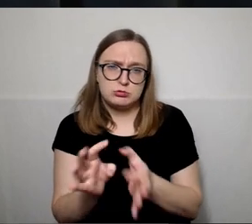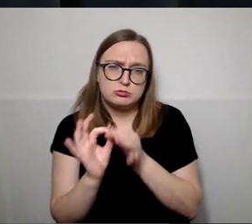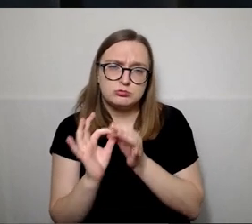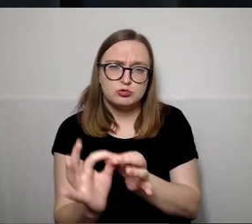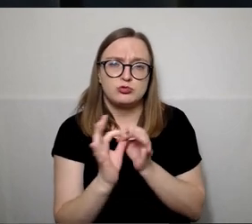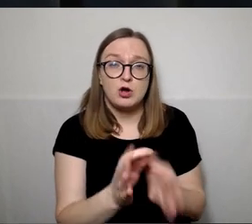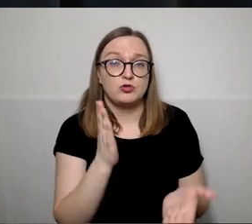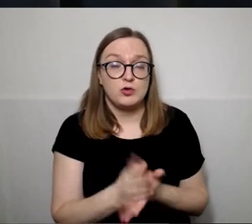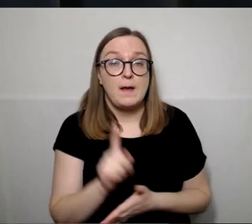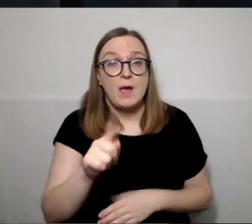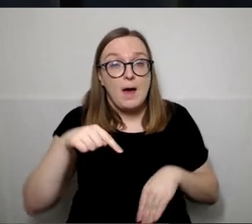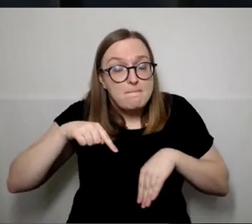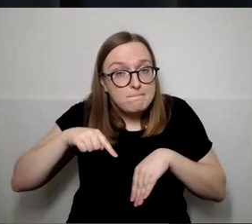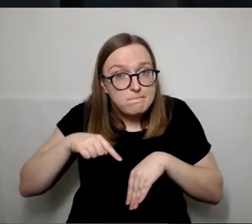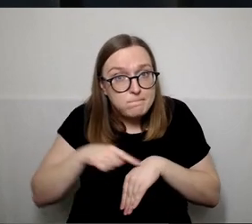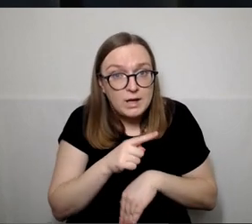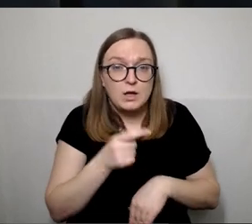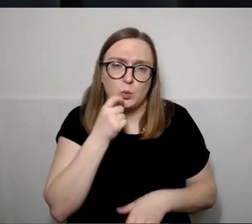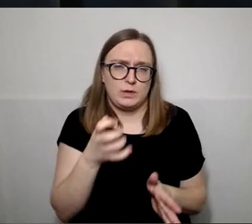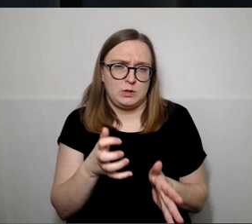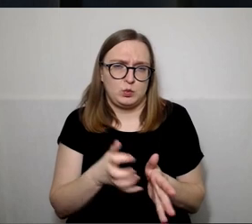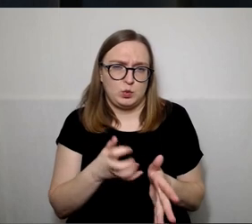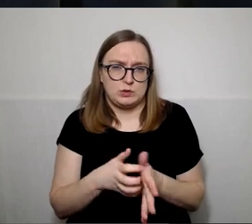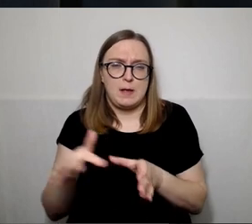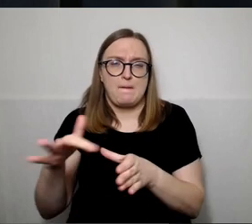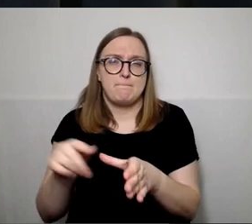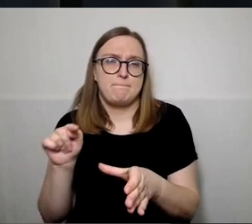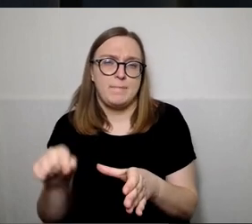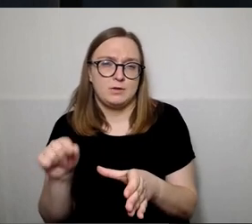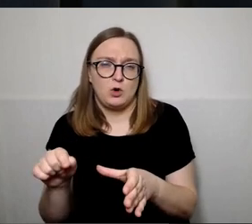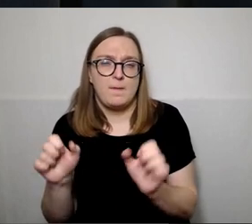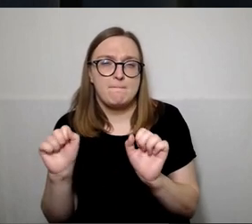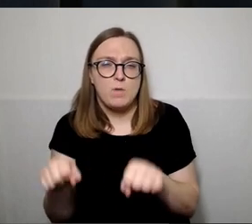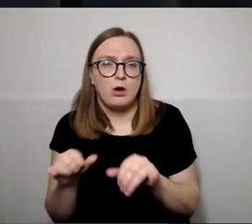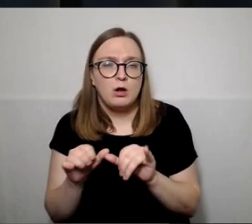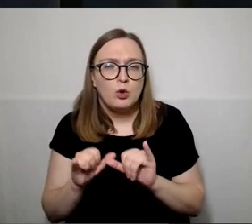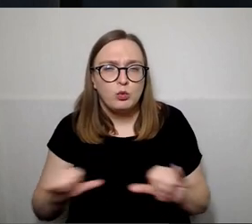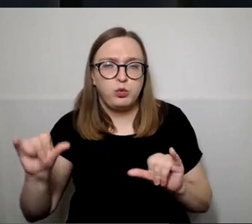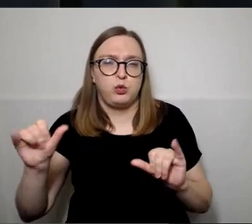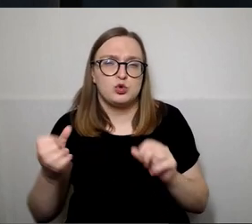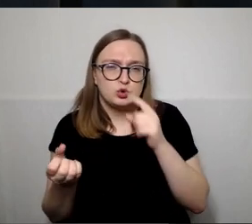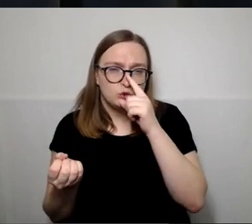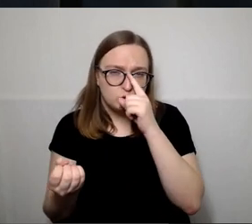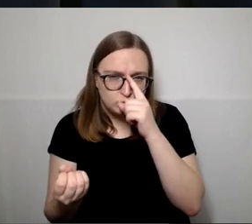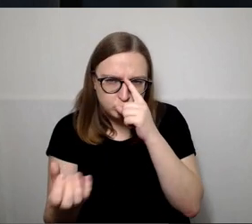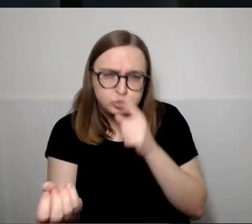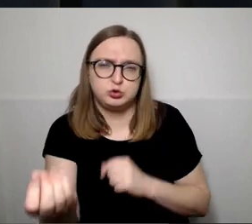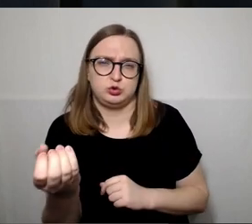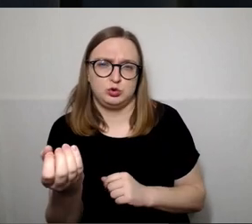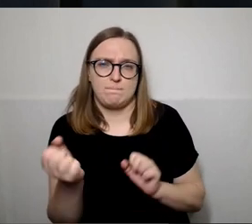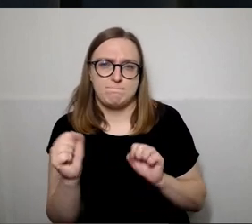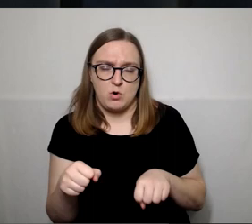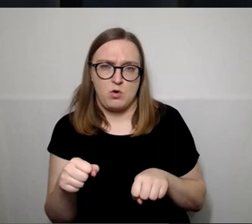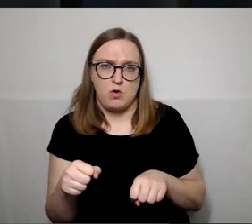kartais gal pasisgendama bendruomenis galėtų daugiau įtakoti, gal būti kai kurių